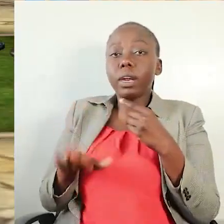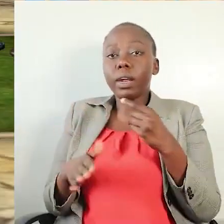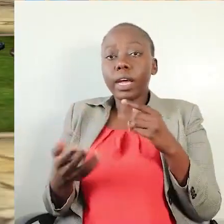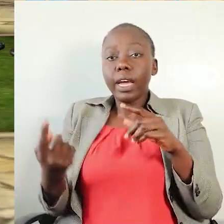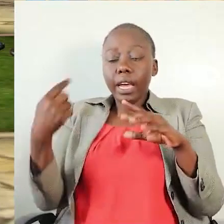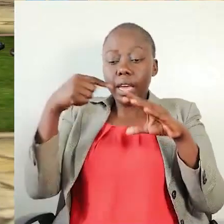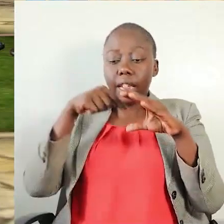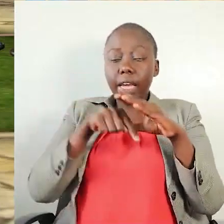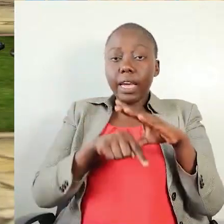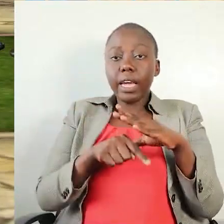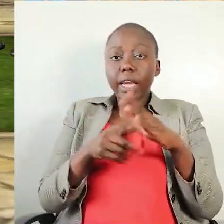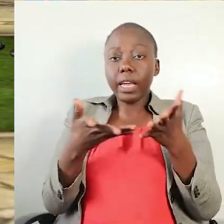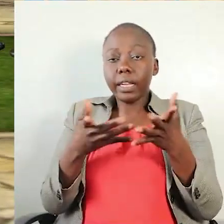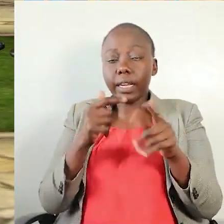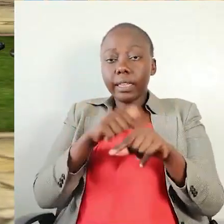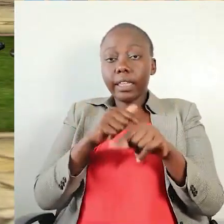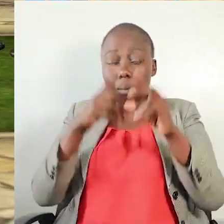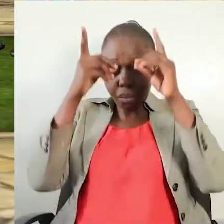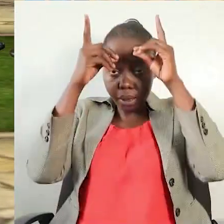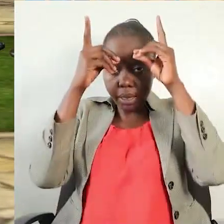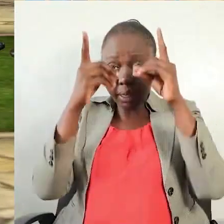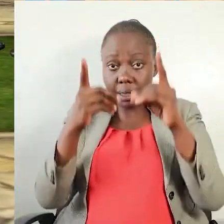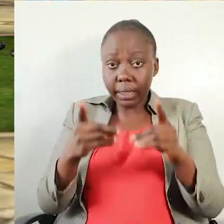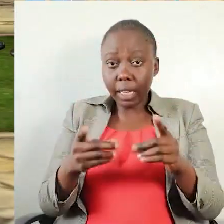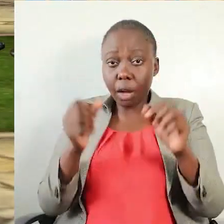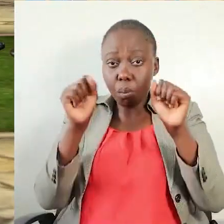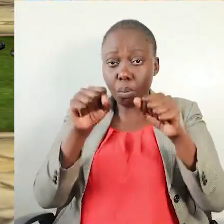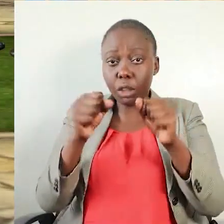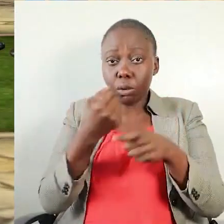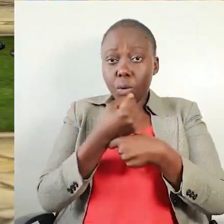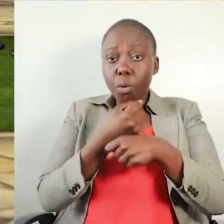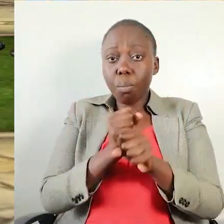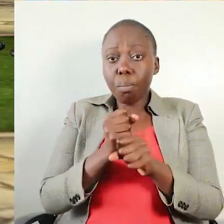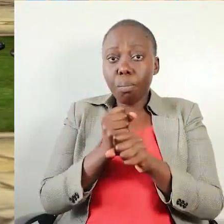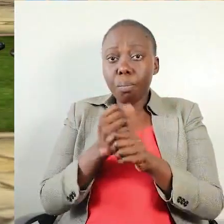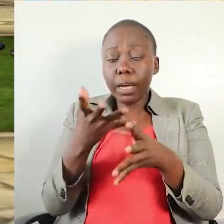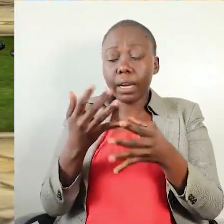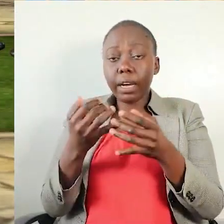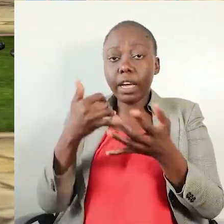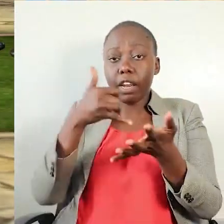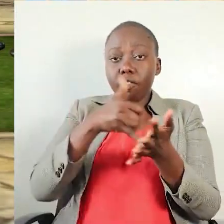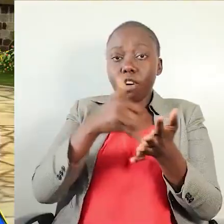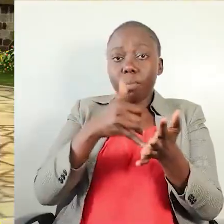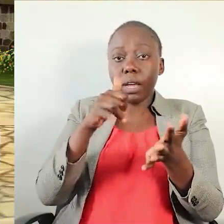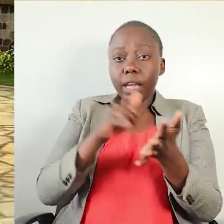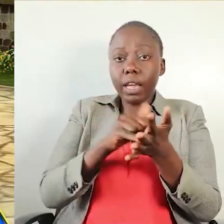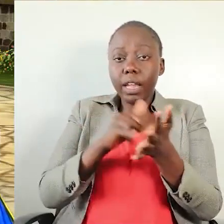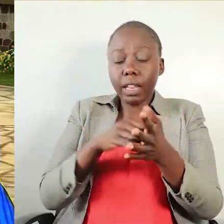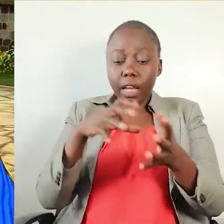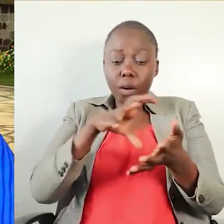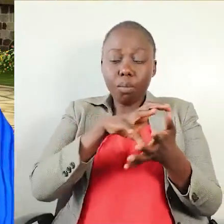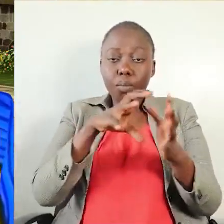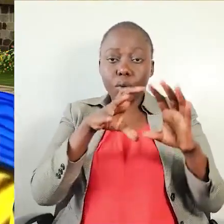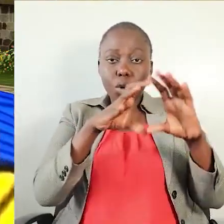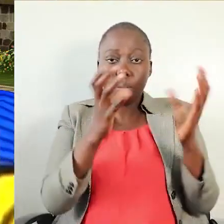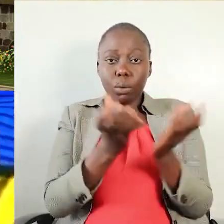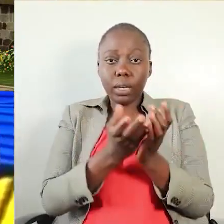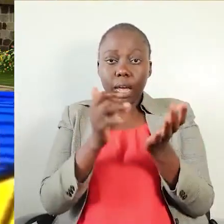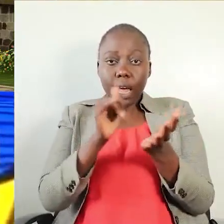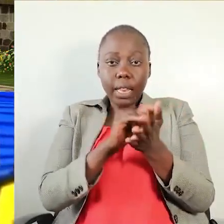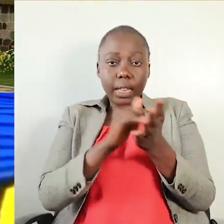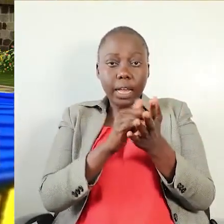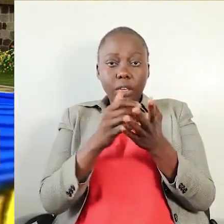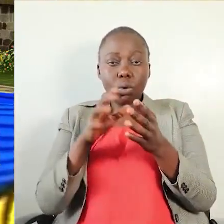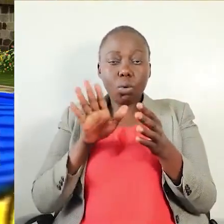wanawake zinaingia katika na fasi za maamuzi, uwezesha ujumuishaji katika jamii. Wanachama wa mtandao